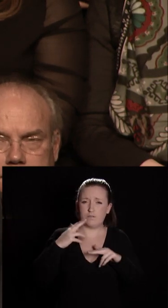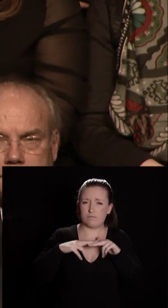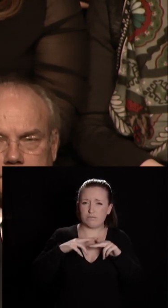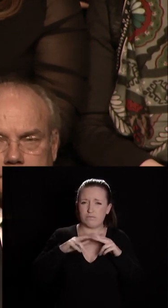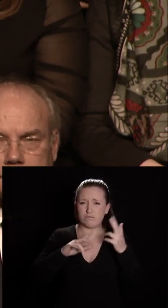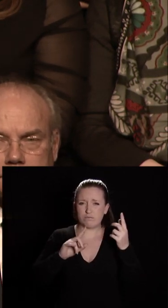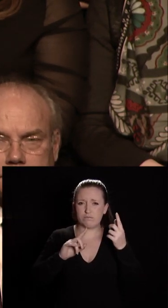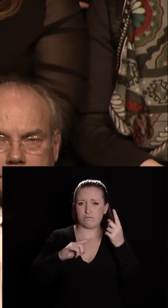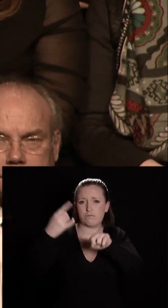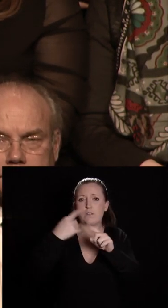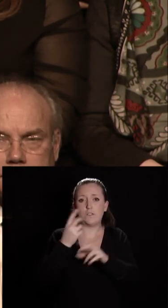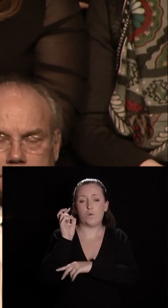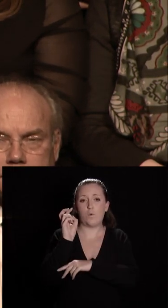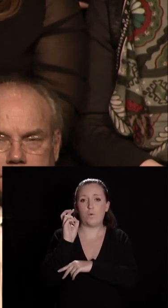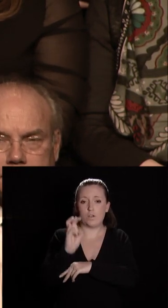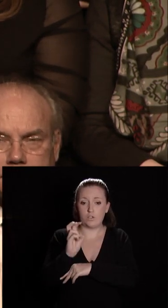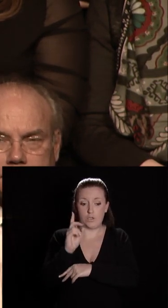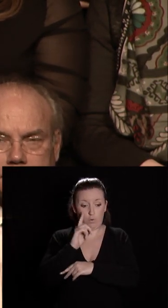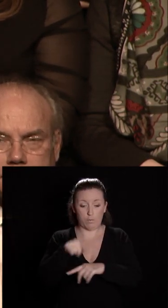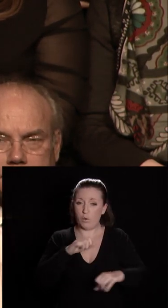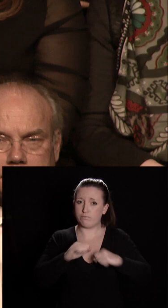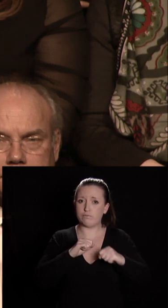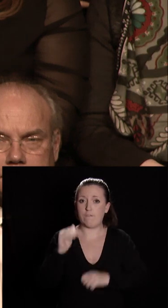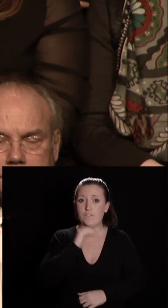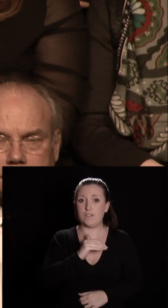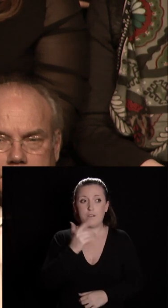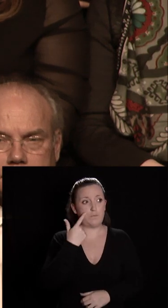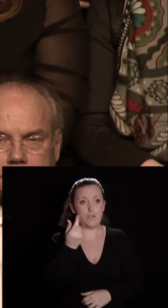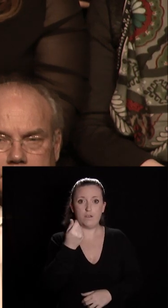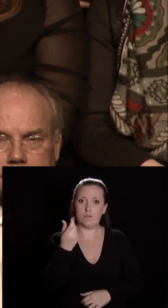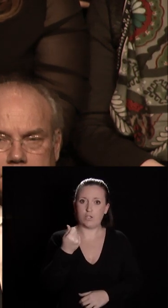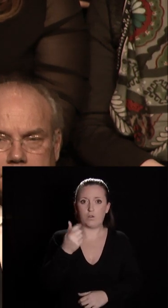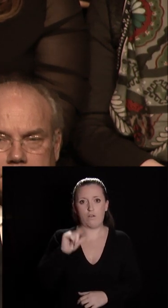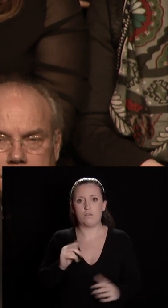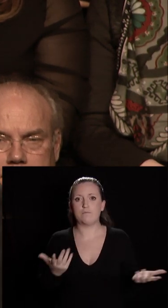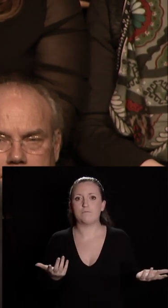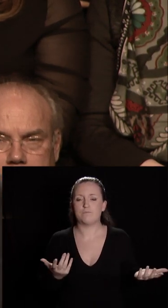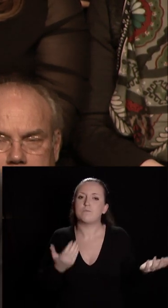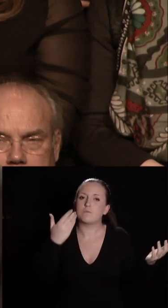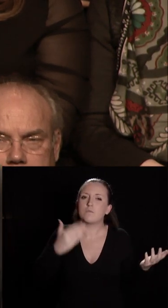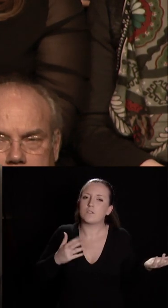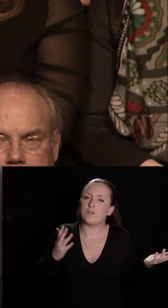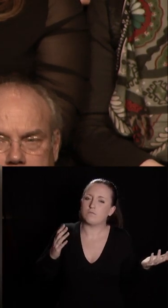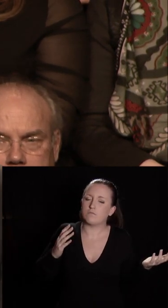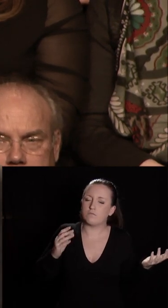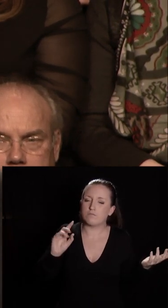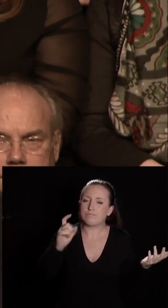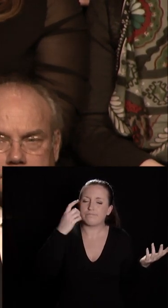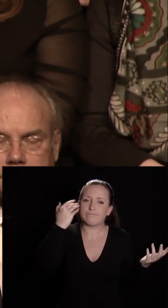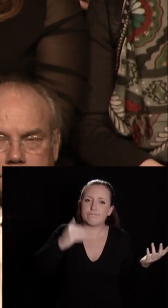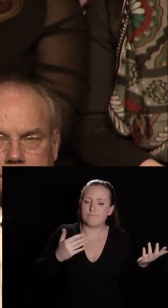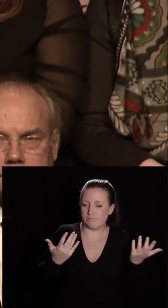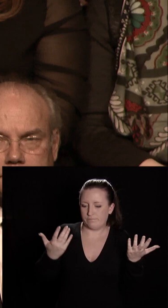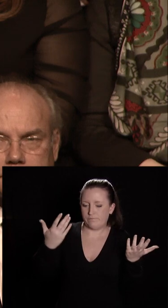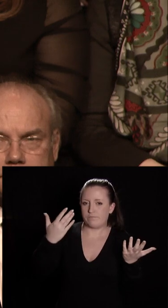écologique car elles peuvent agir vite si on leur donne les moyens. Nous sommes conscients que seule l'évolution bien sûr de nos